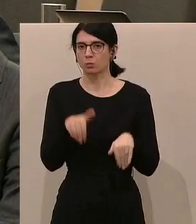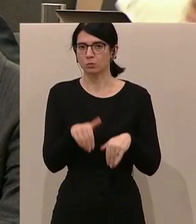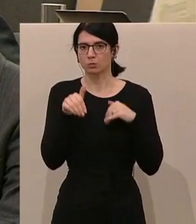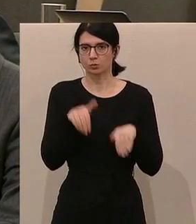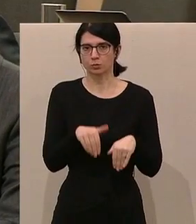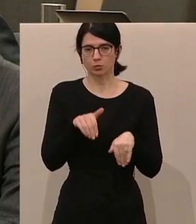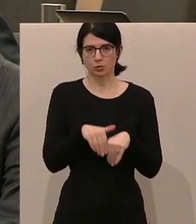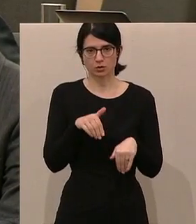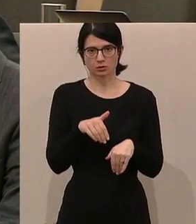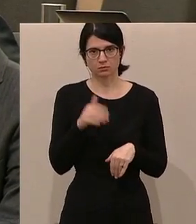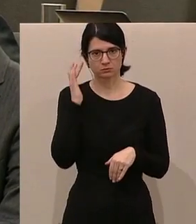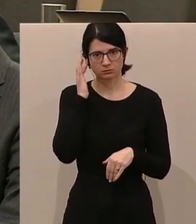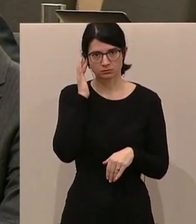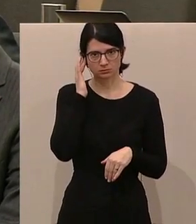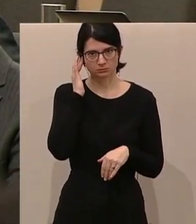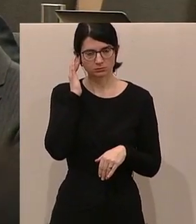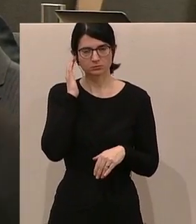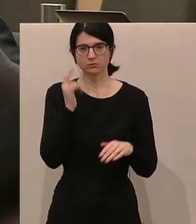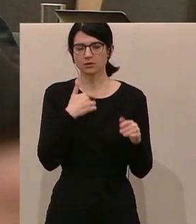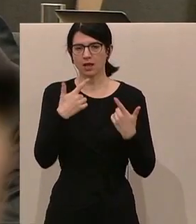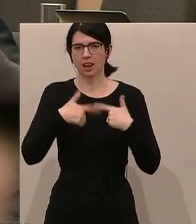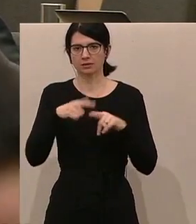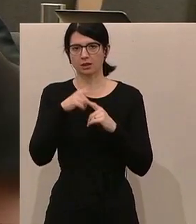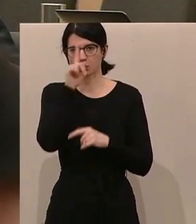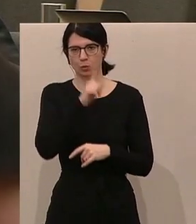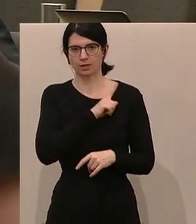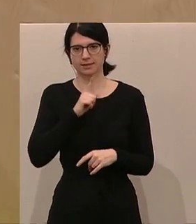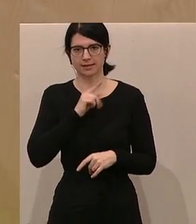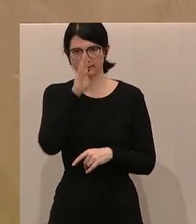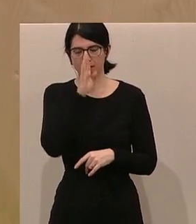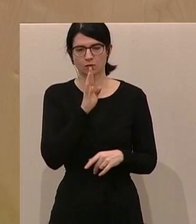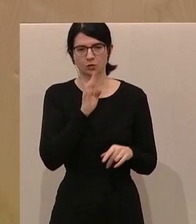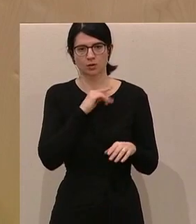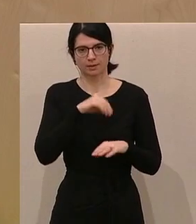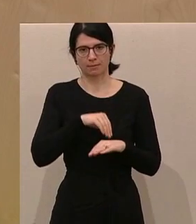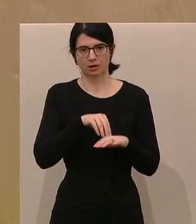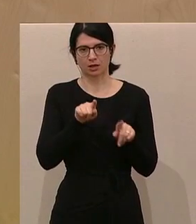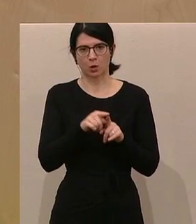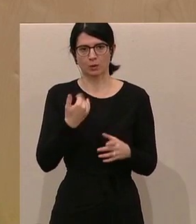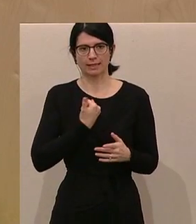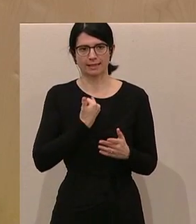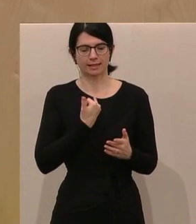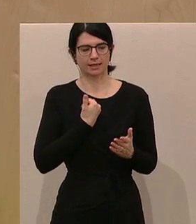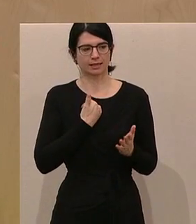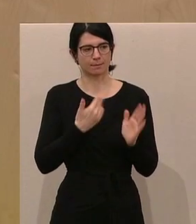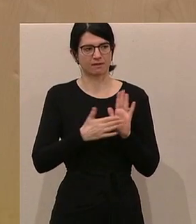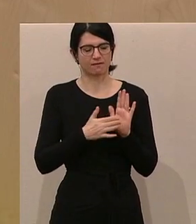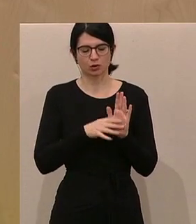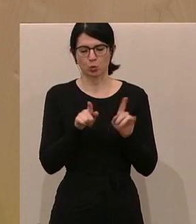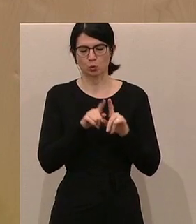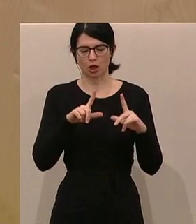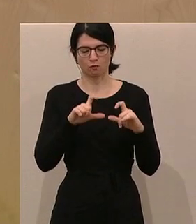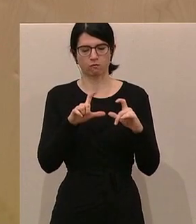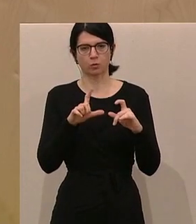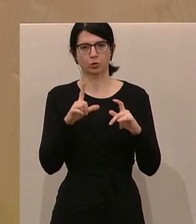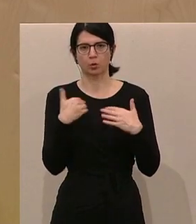bei der Landespolizeidirektion melden sollen und dort ihre Identität nachweisen und auch ein Foto mitbringen. Und das